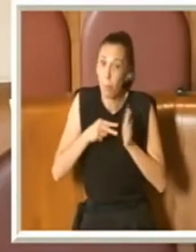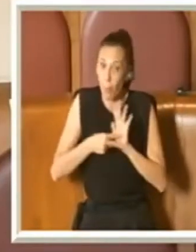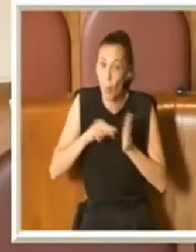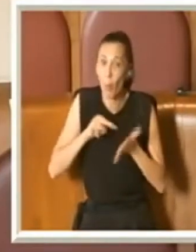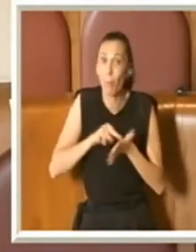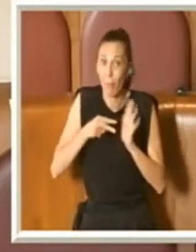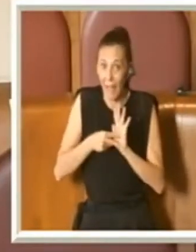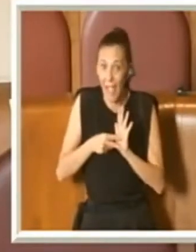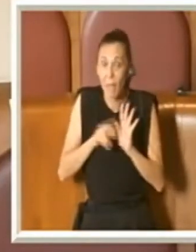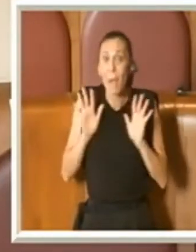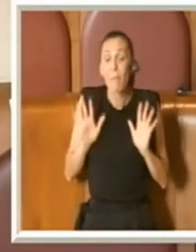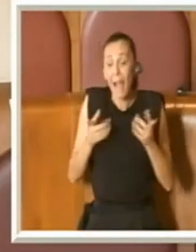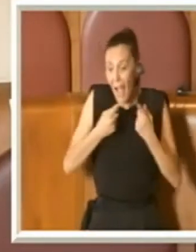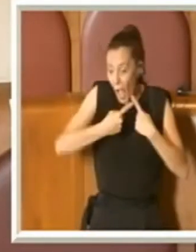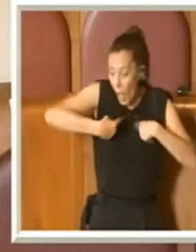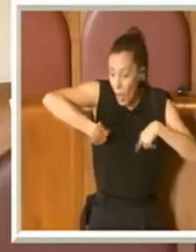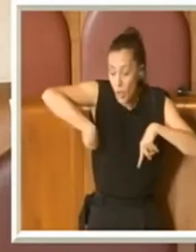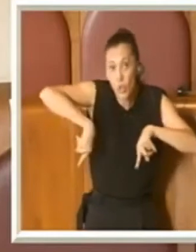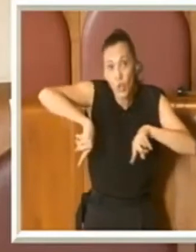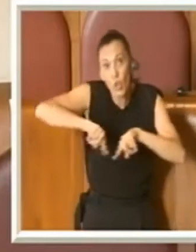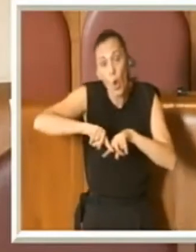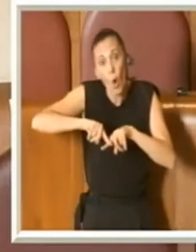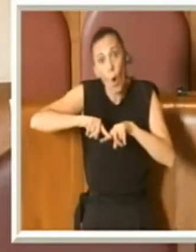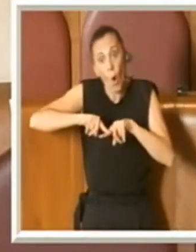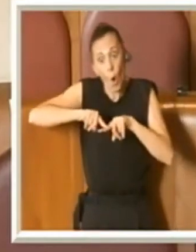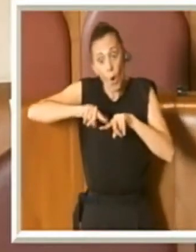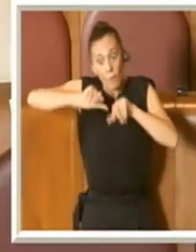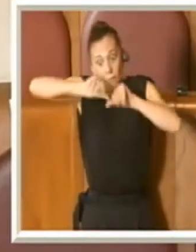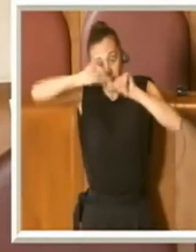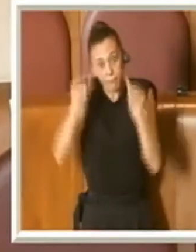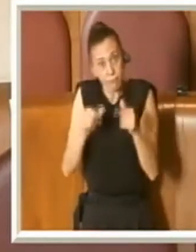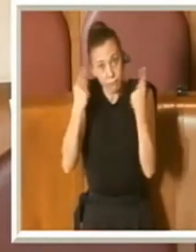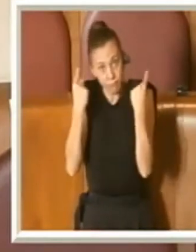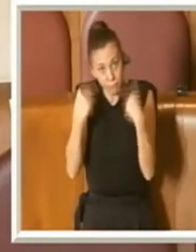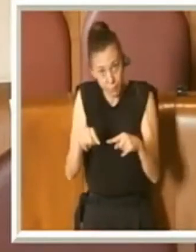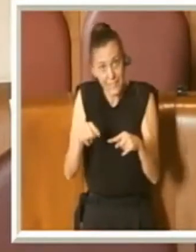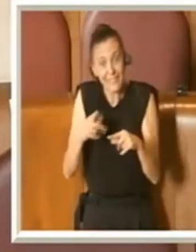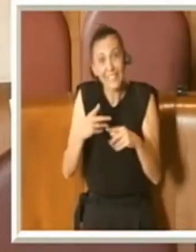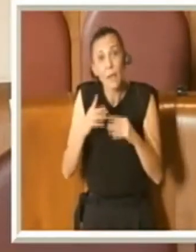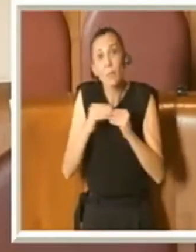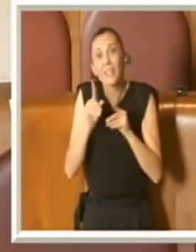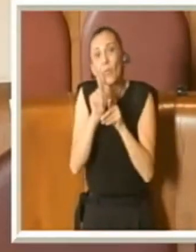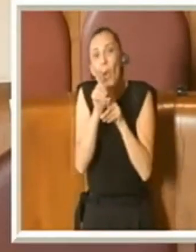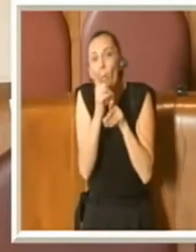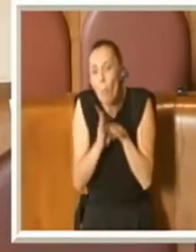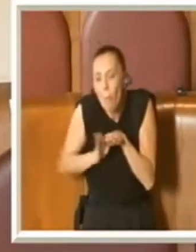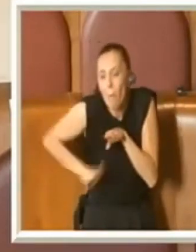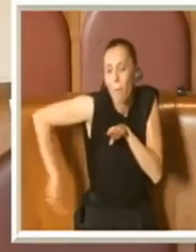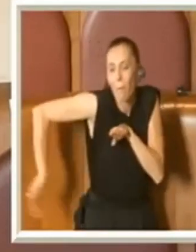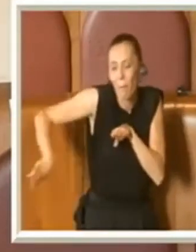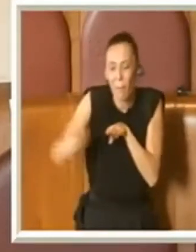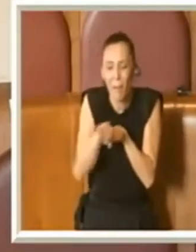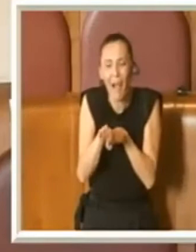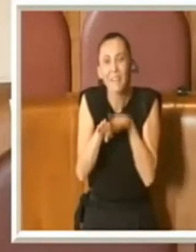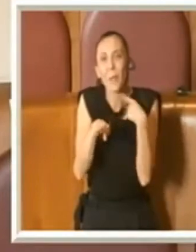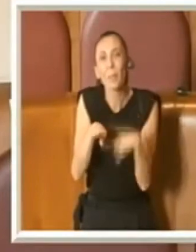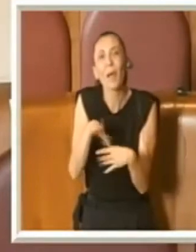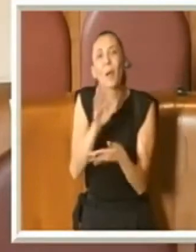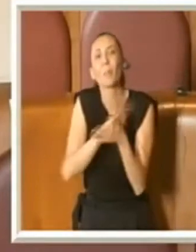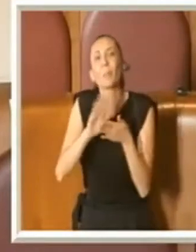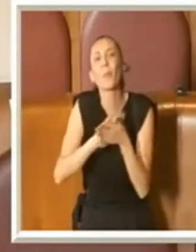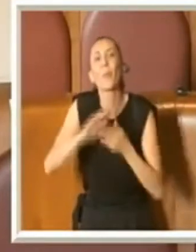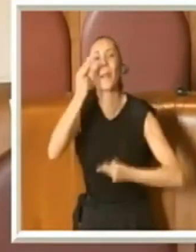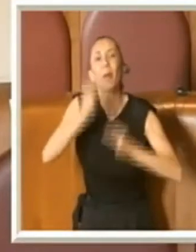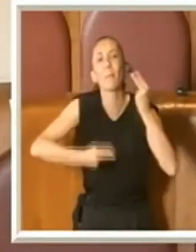così stiamo mettendo un tassello per pulire i bilanci di AMA. Io sono convinto che questo piano